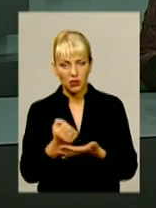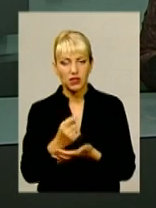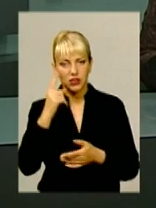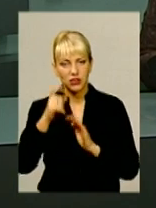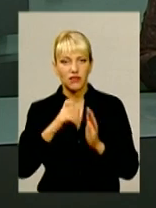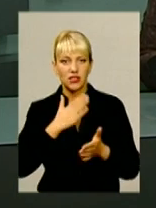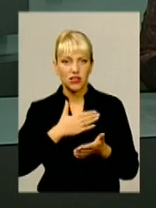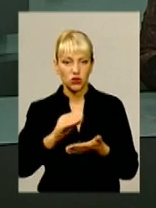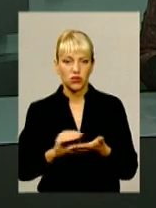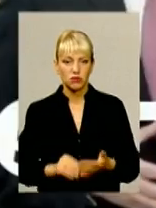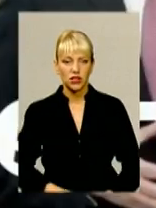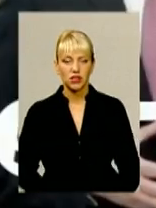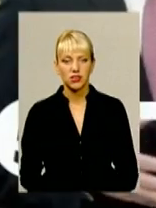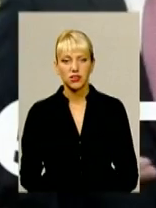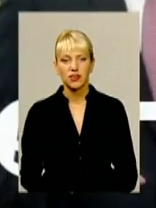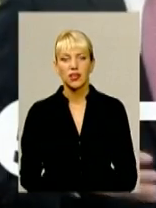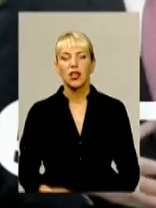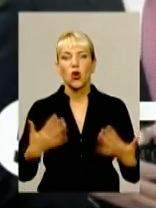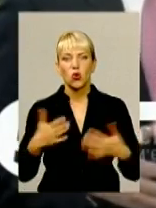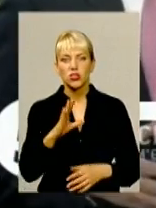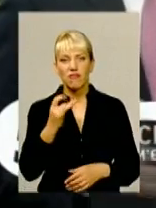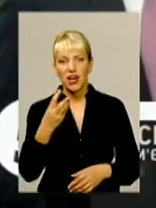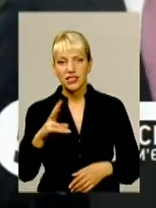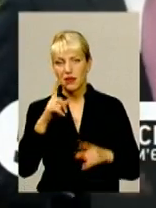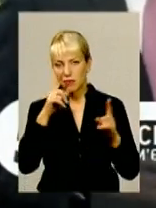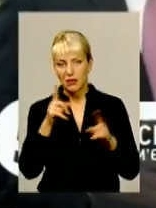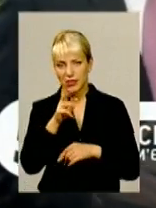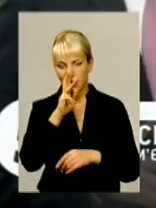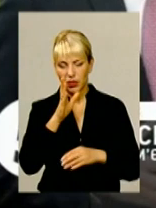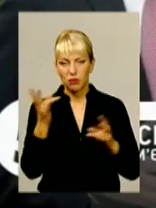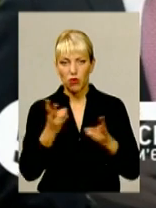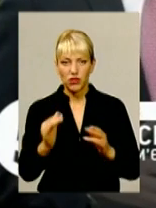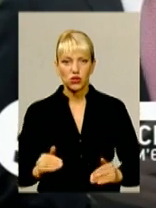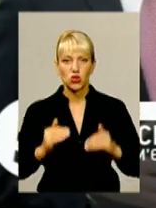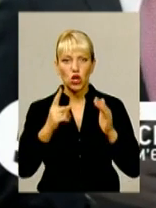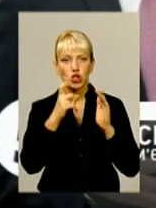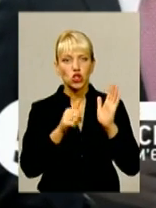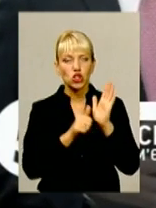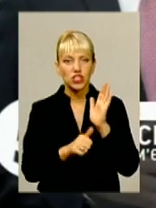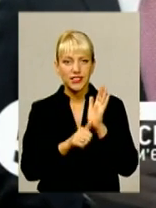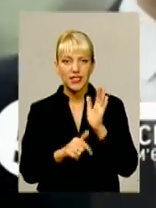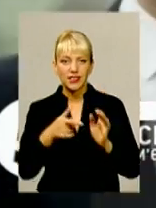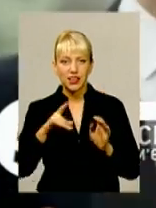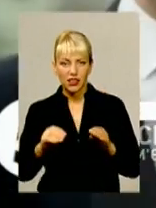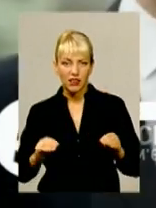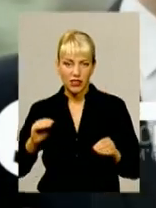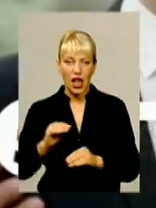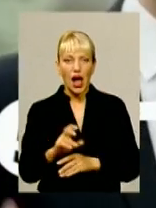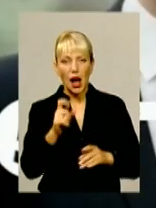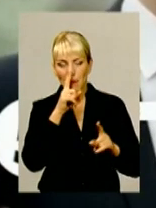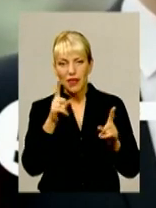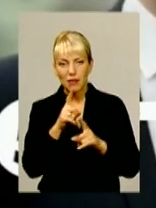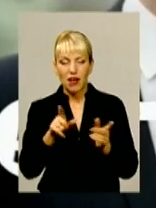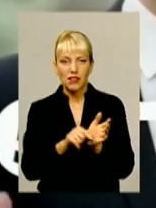Світлана Злота. Уже у вересні мінімальна зарплатня має зрости на 160 гривень, а мінімальна пенсія становитиме